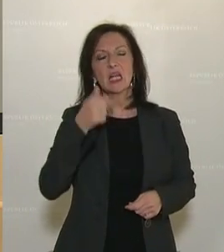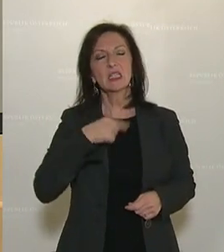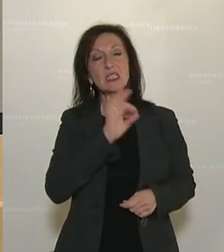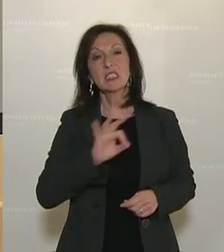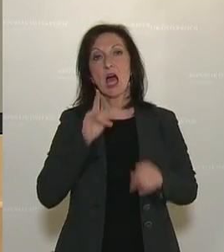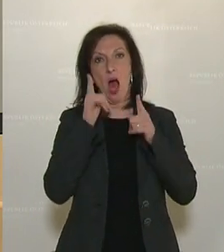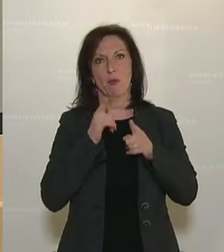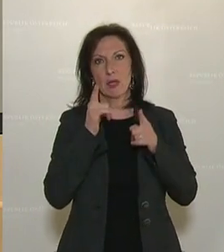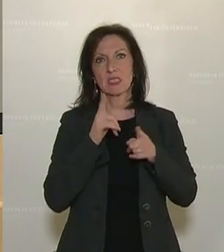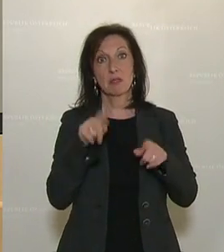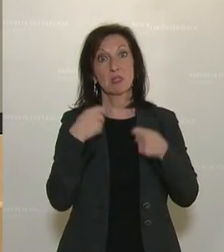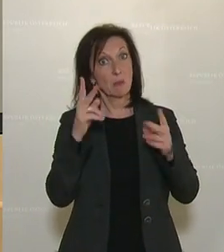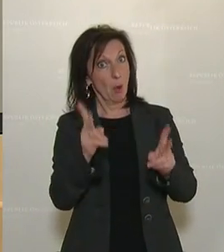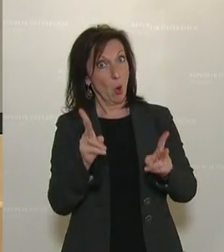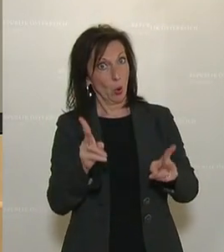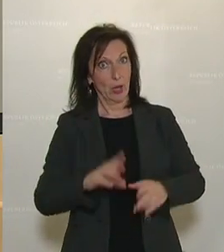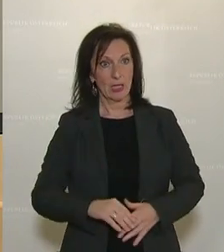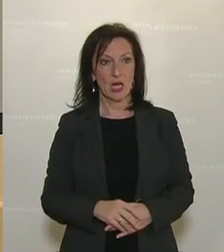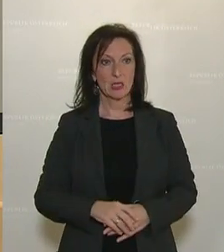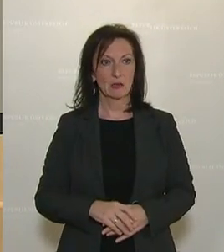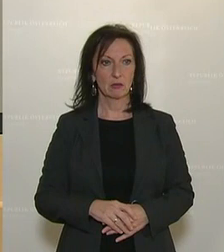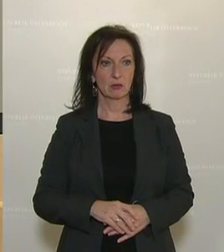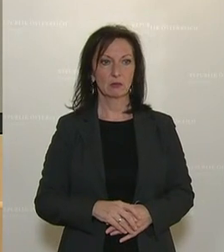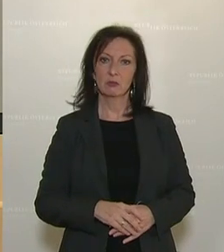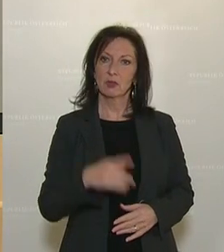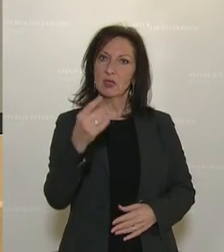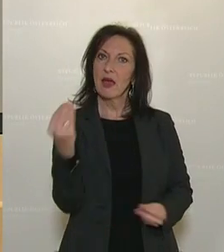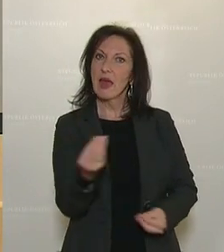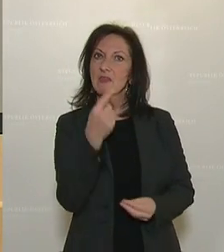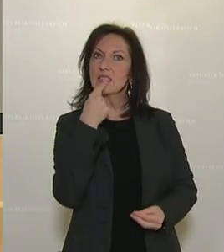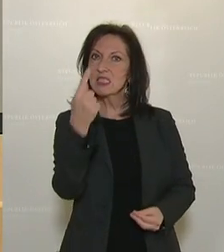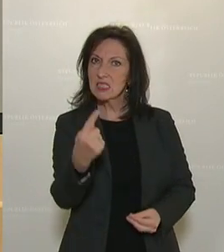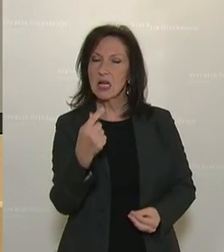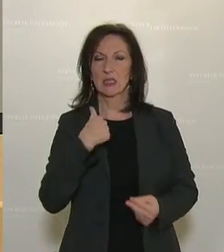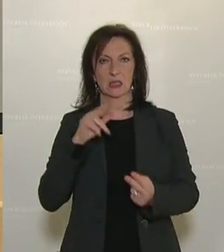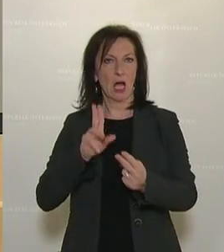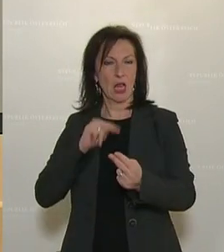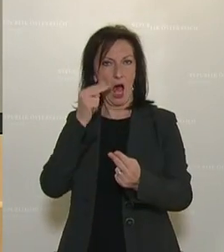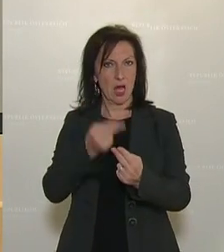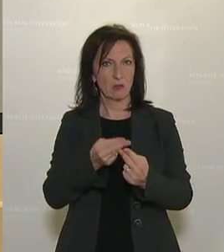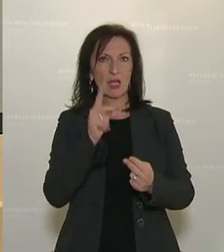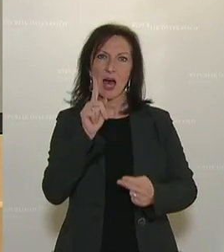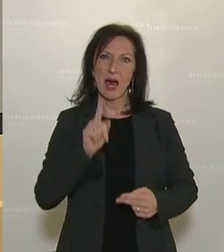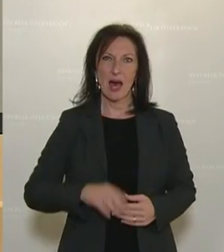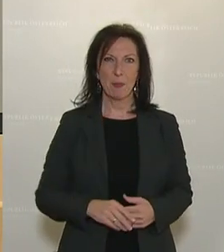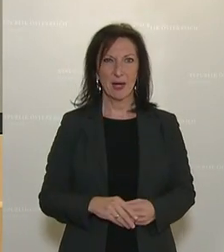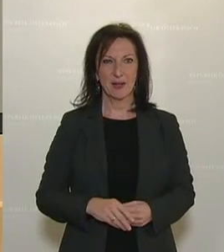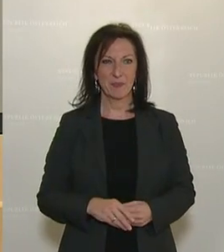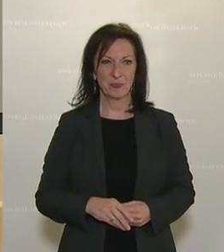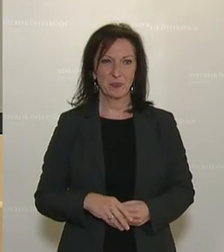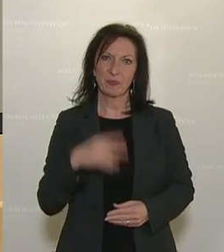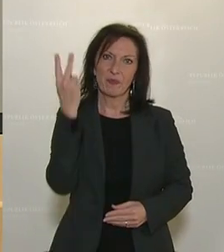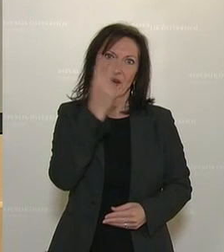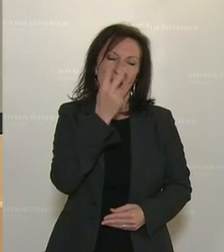Möglichkeit, auf Aussagen dann auch zu antworten, meine Damen und Herren. Aber wenn etwas natürlich